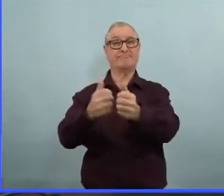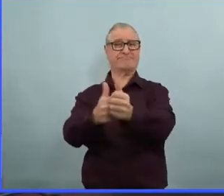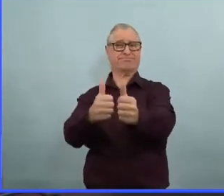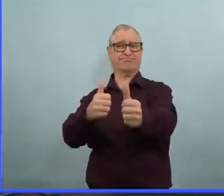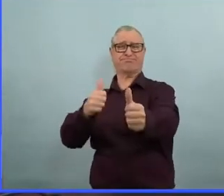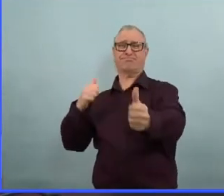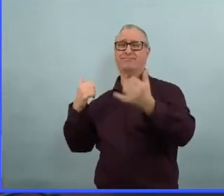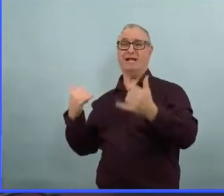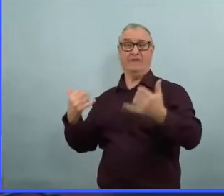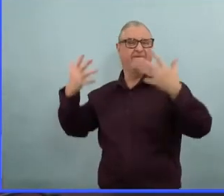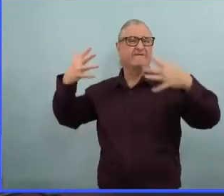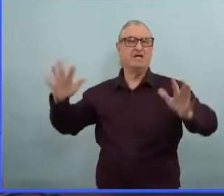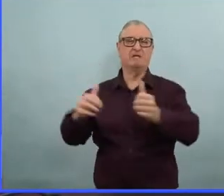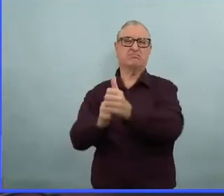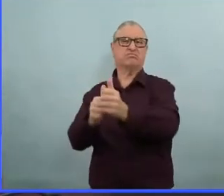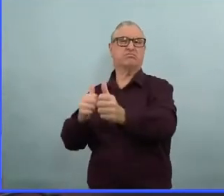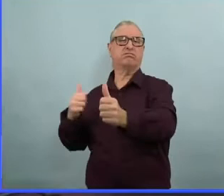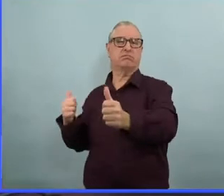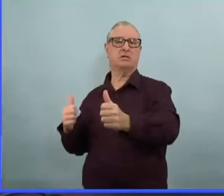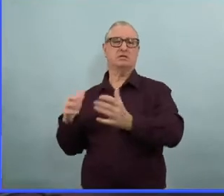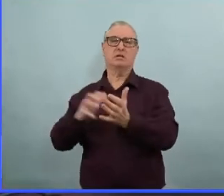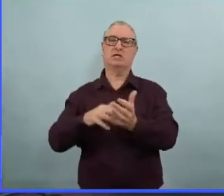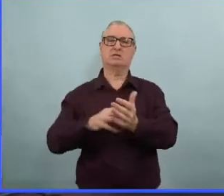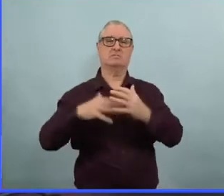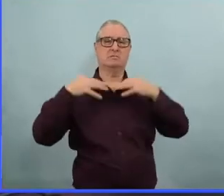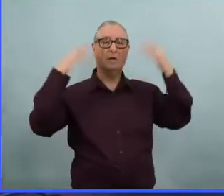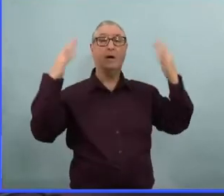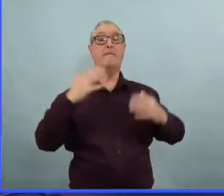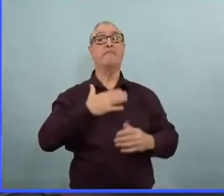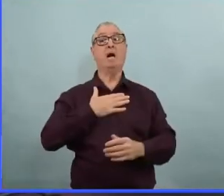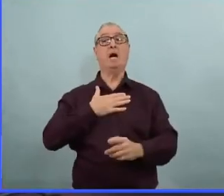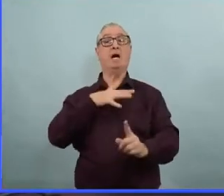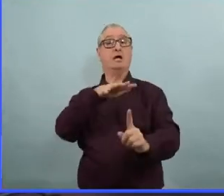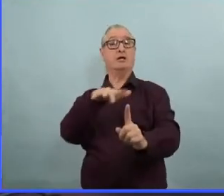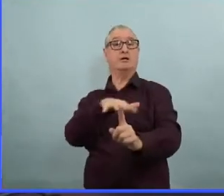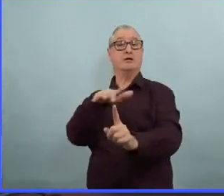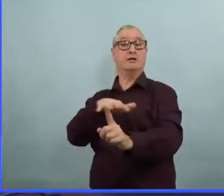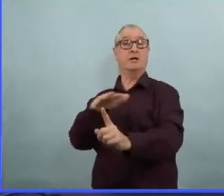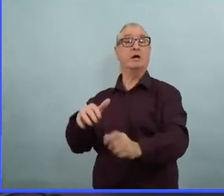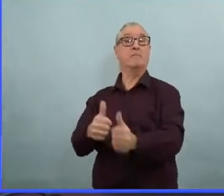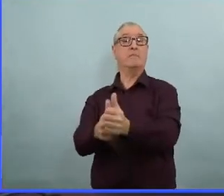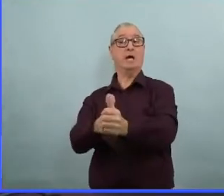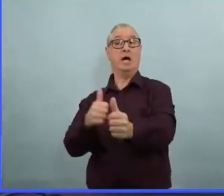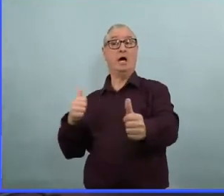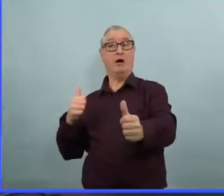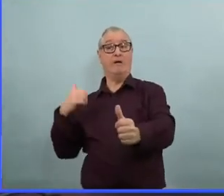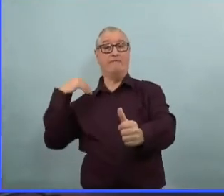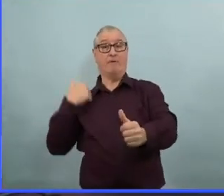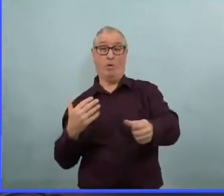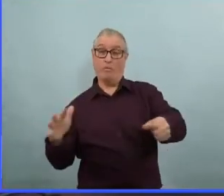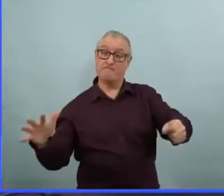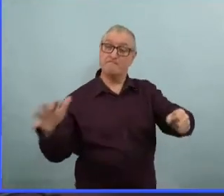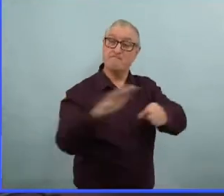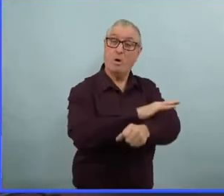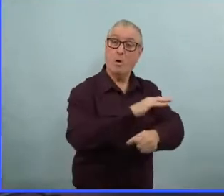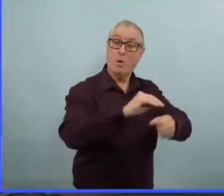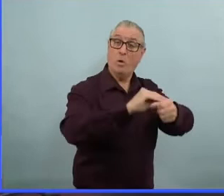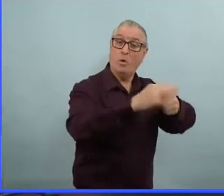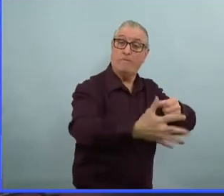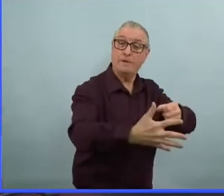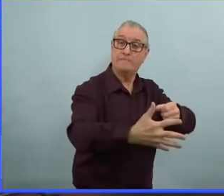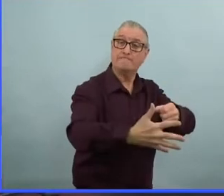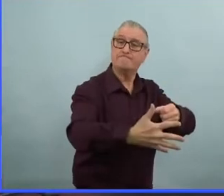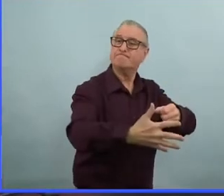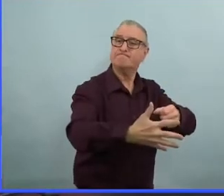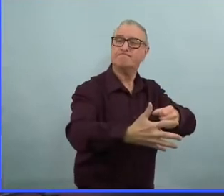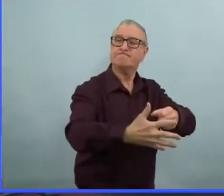pour retirer les libertés des gens seulement à cause de la pression, si cette pression sur le système de santé n'est en fait pas directement liée à la Covid